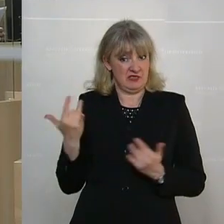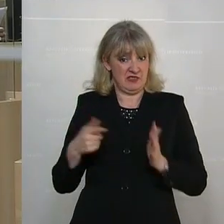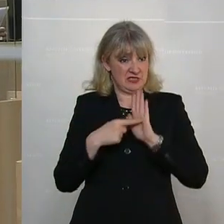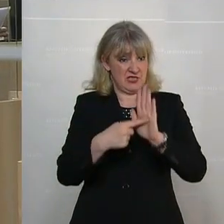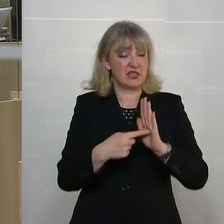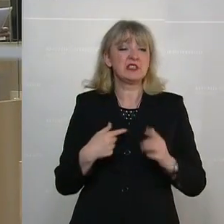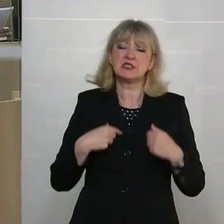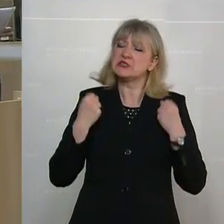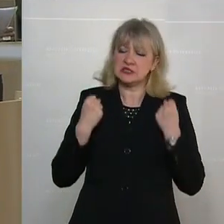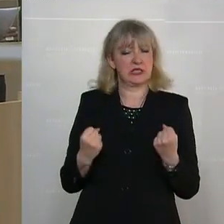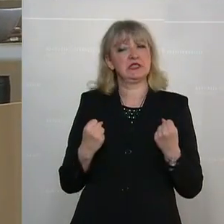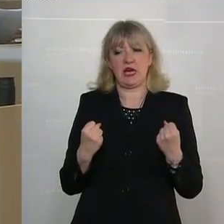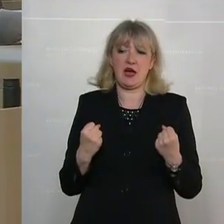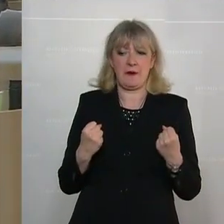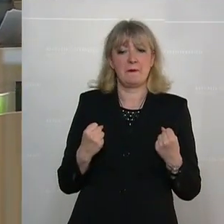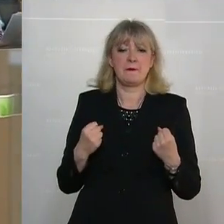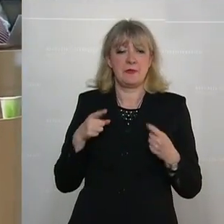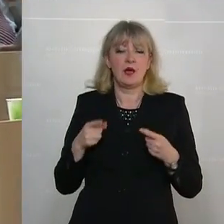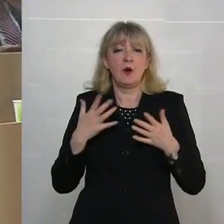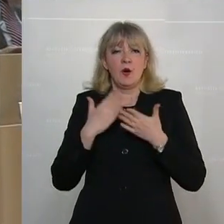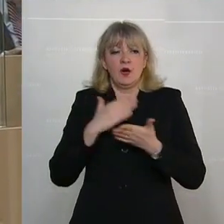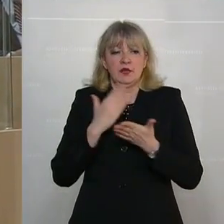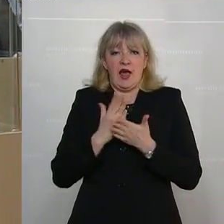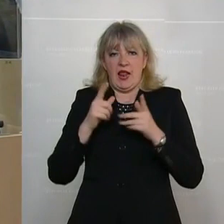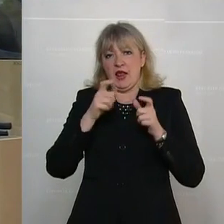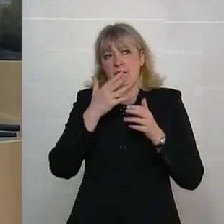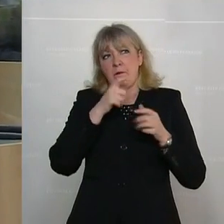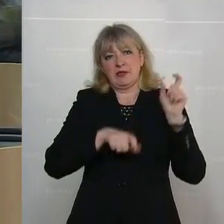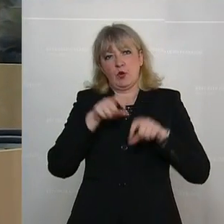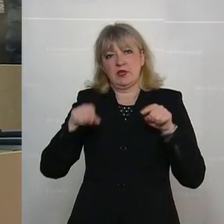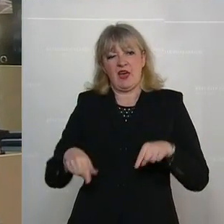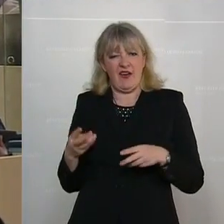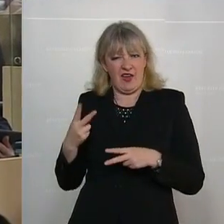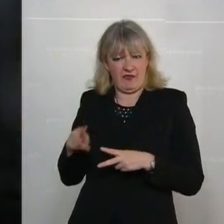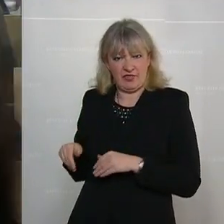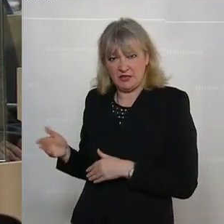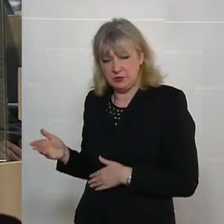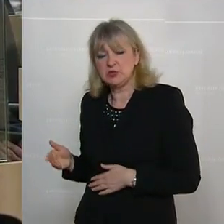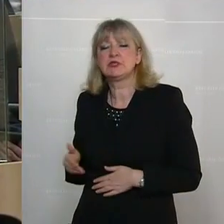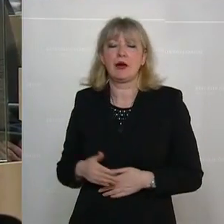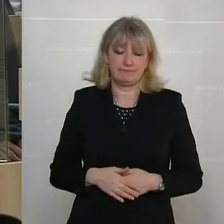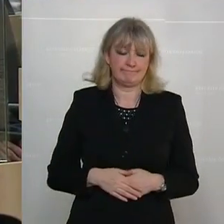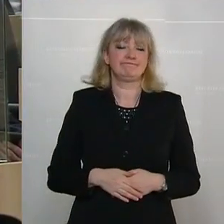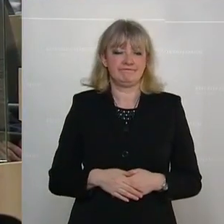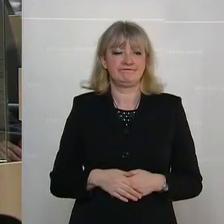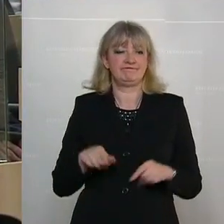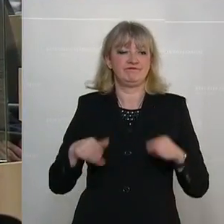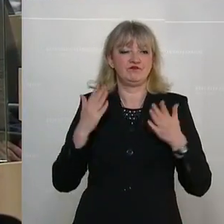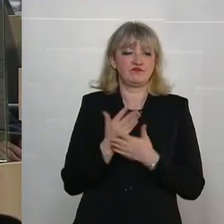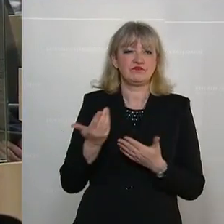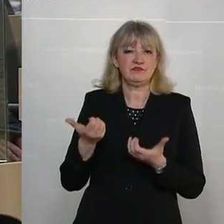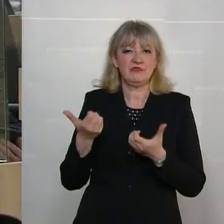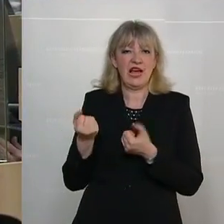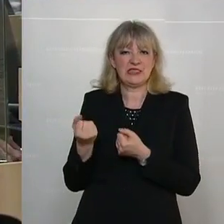wurde, und ich bin mir sicher, der Großteil darin, Herr Finanzminister, hat schon auch solche